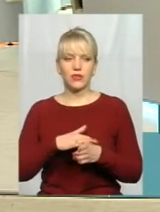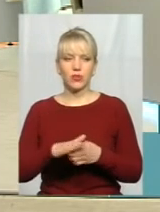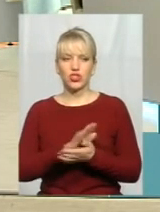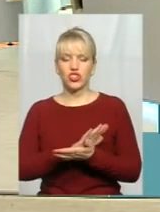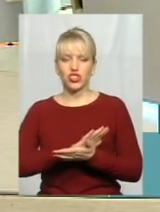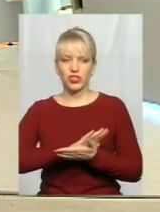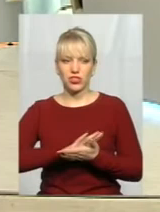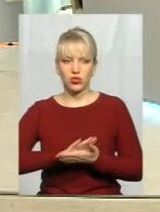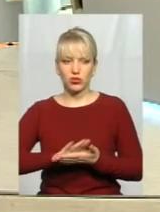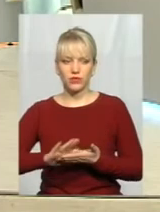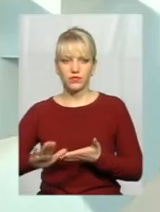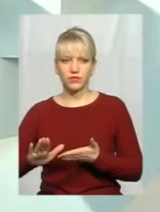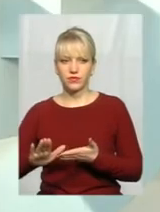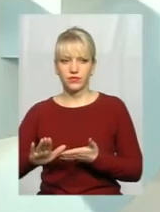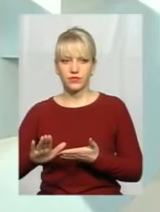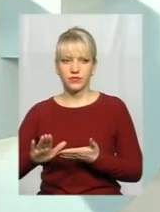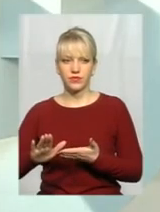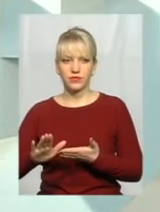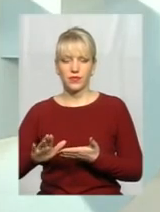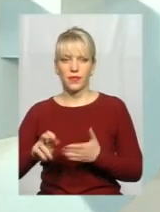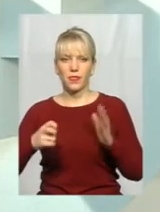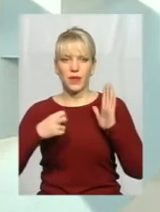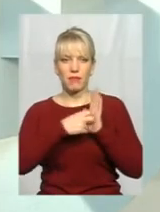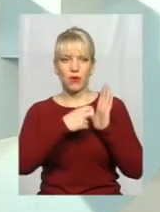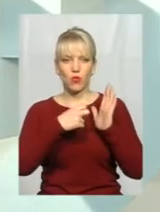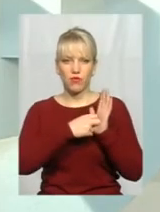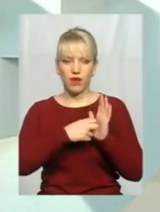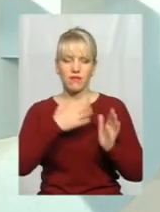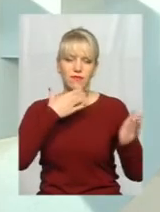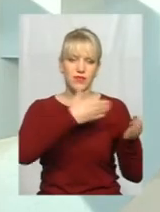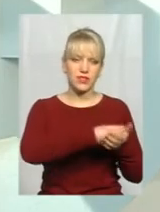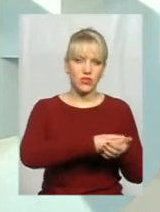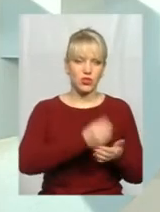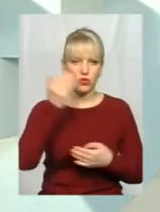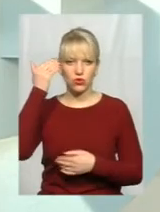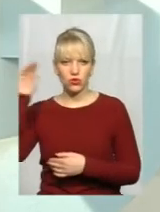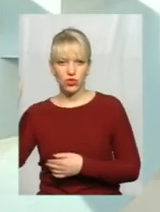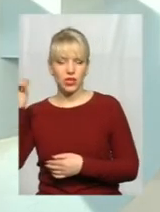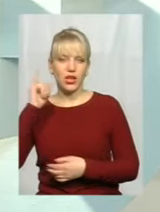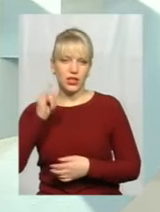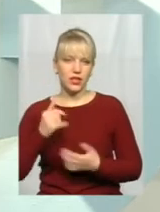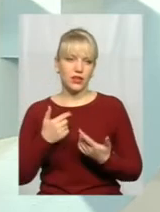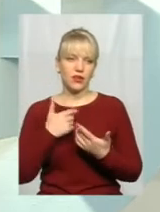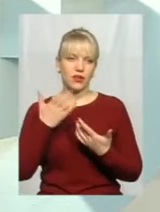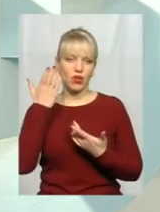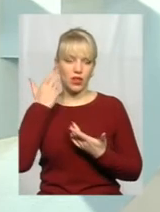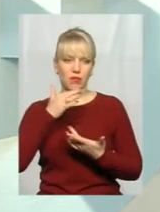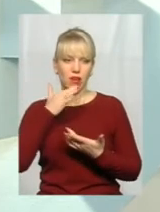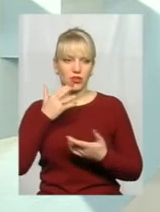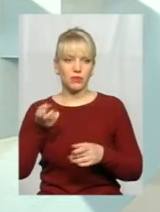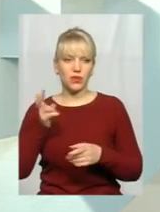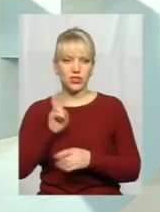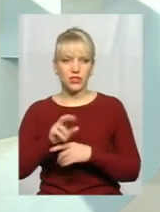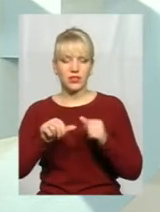баркування. Свій, чужий. Оскільки багато прийшли, ну, і з